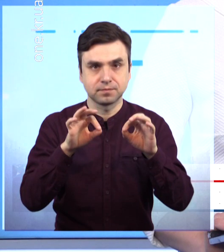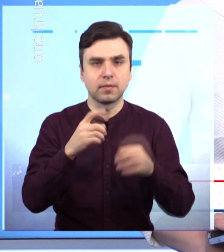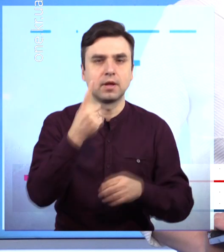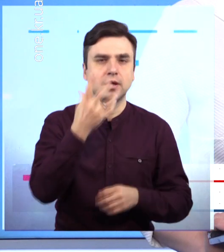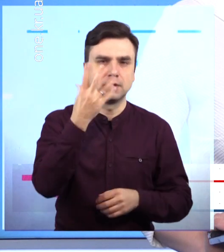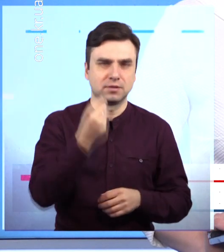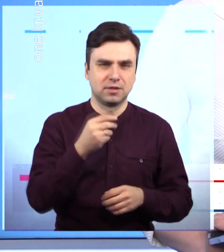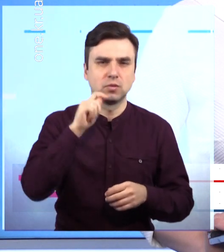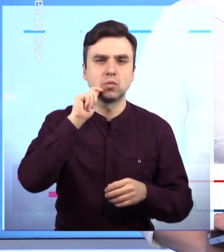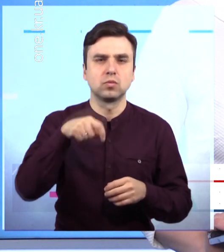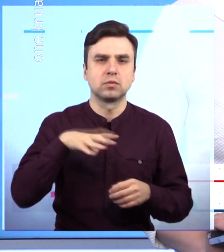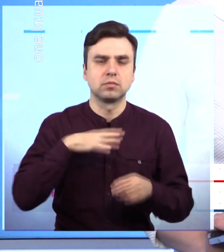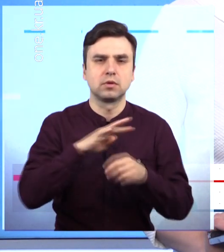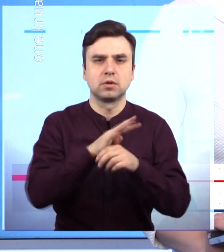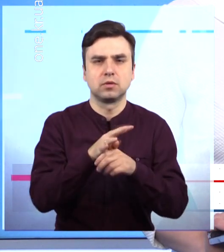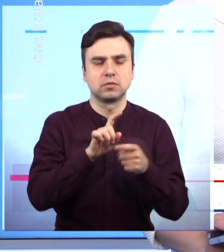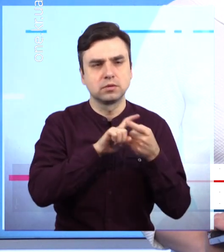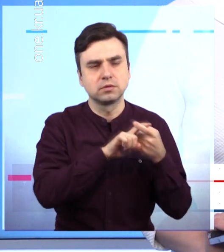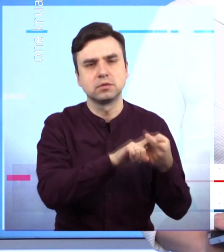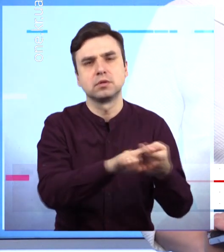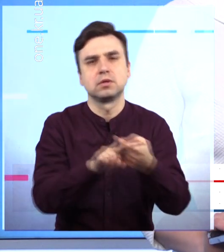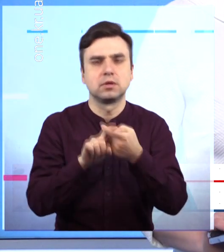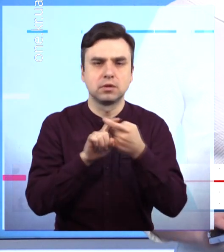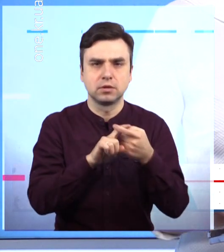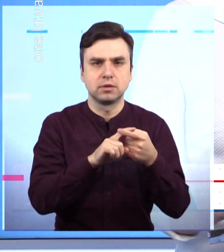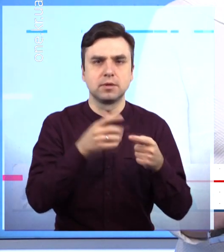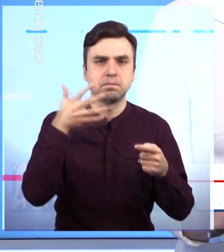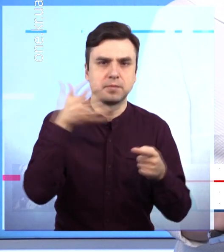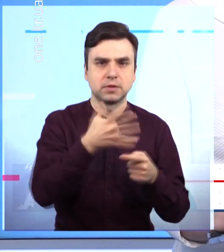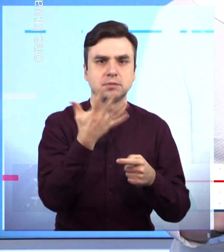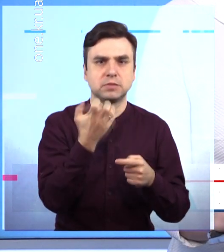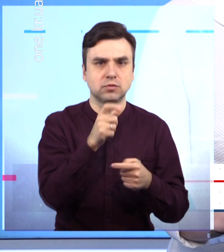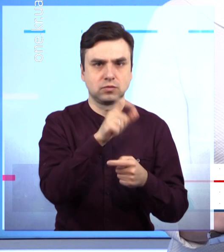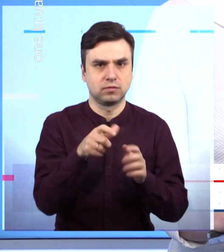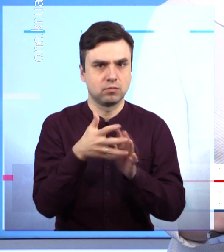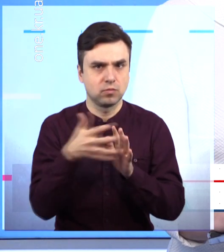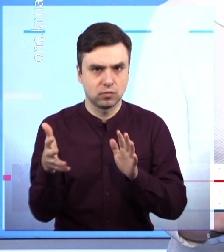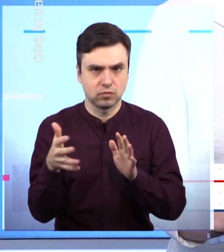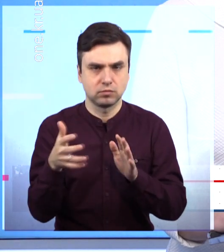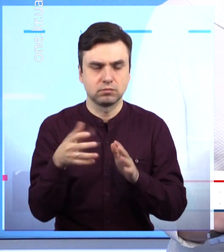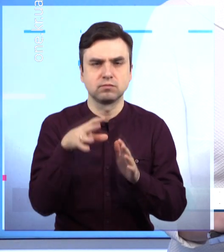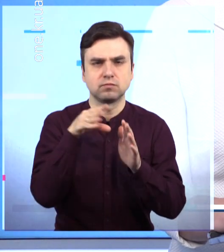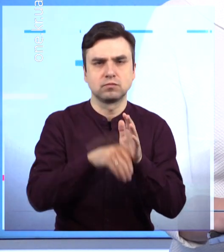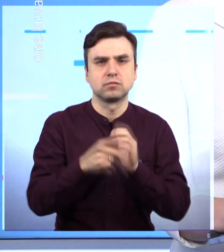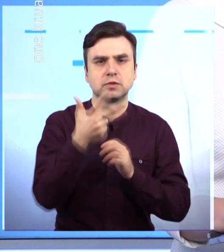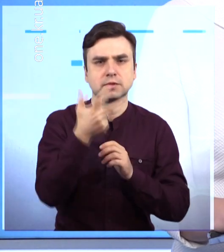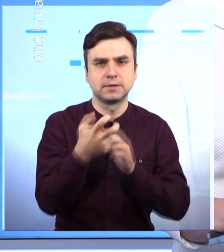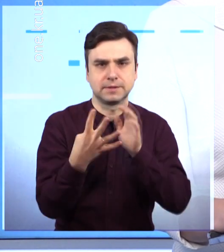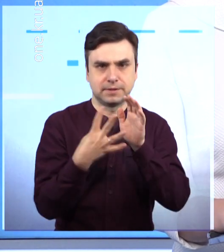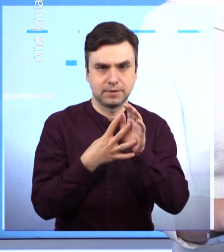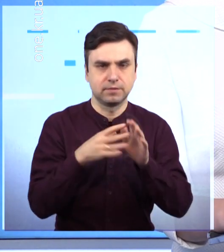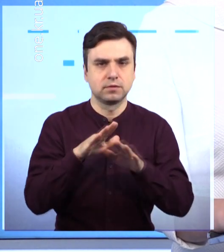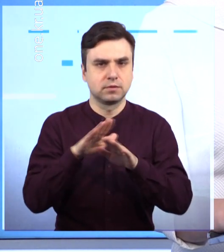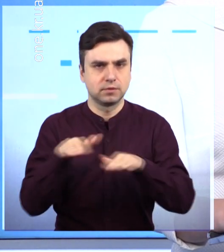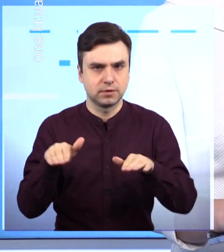Мої вітання усім у цей святковий день. Журналісти Першого міського продовжують свою роботу. Тож я вітаю усіх прекрасних жінок. І далі ми